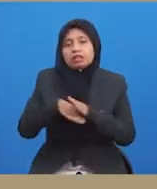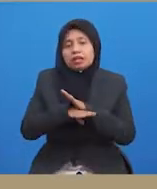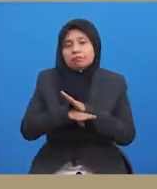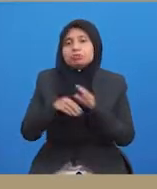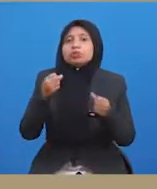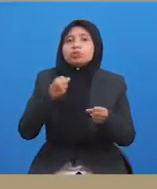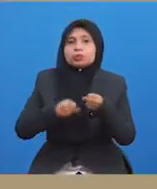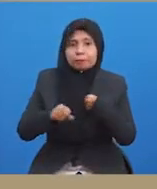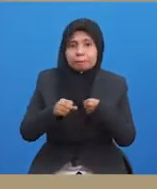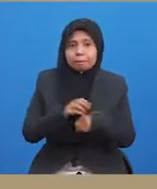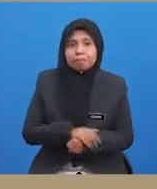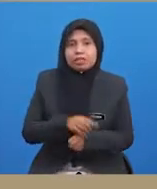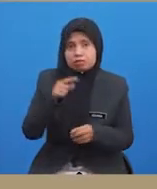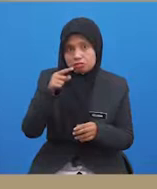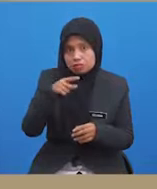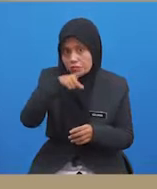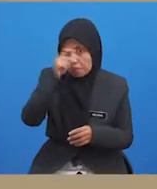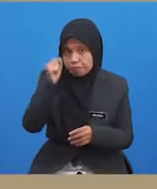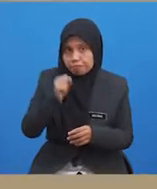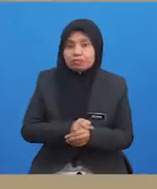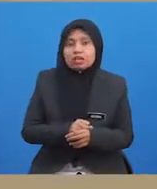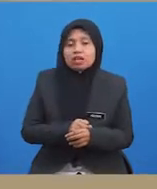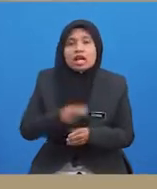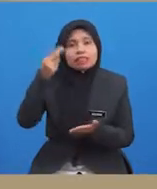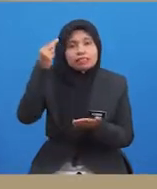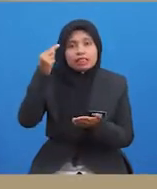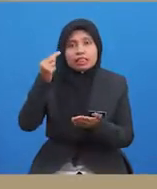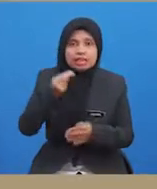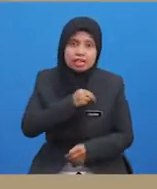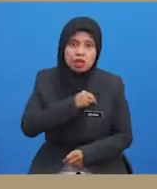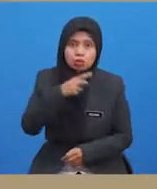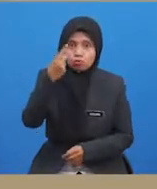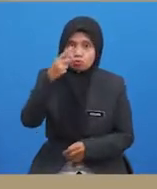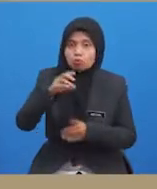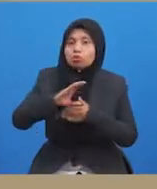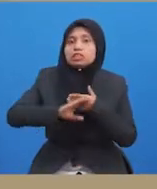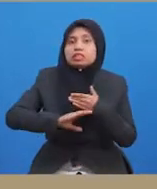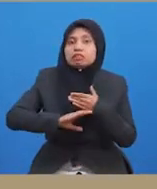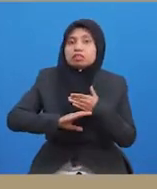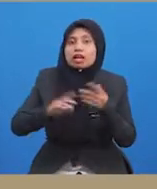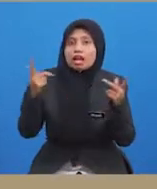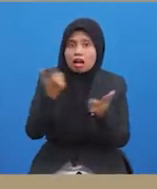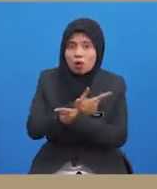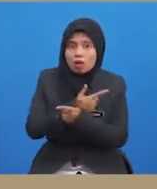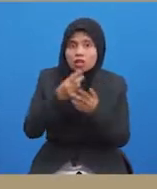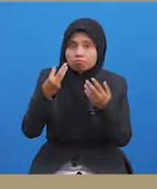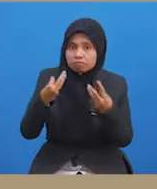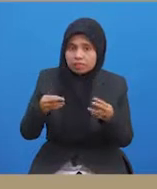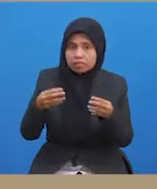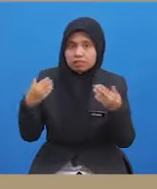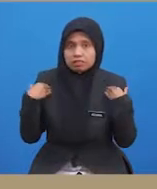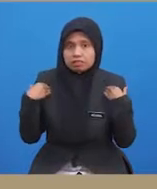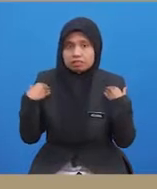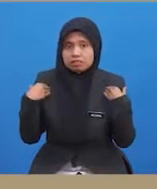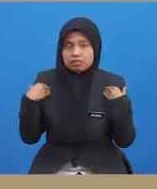konteks sukan. Ini kerana niat untuk mencederakan pemain pasukan lawan masih ada sedangkan